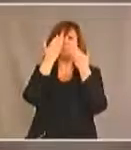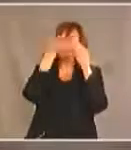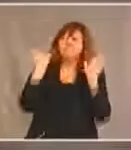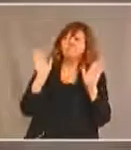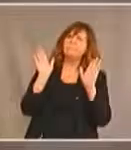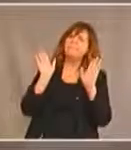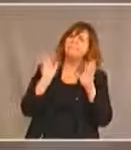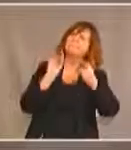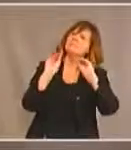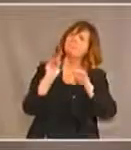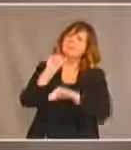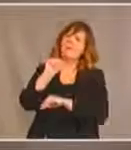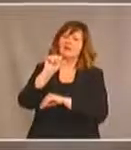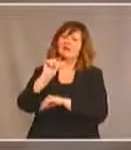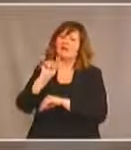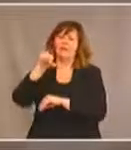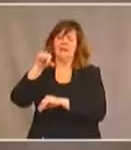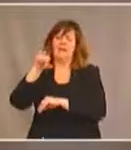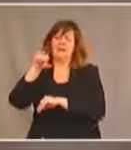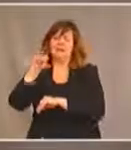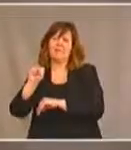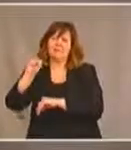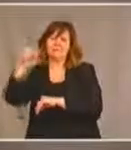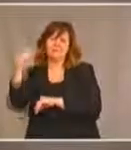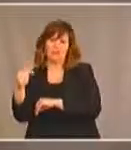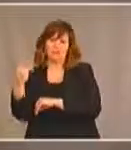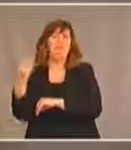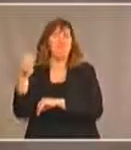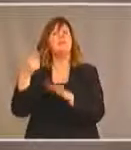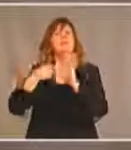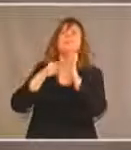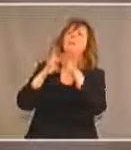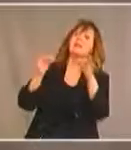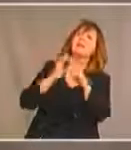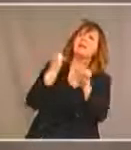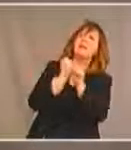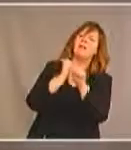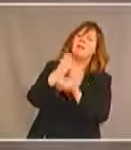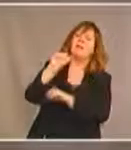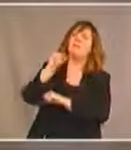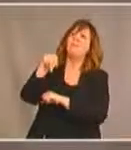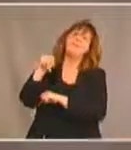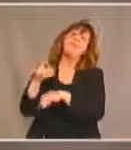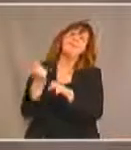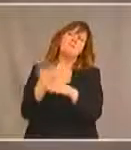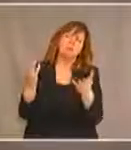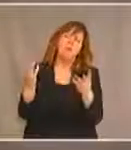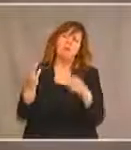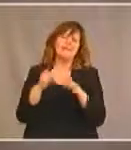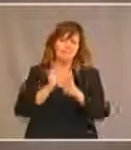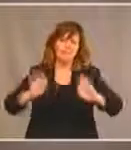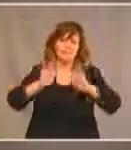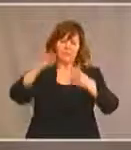ACSG et tout le travail que fait la PN. Il est également important d'avoir une perspective d'inclusion